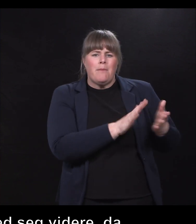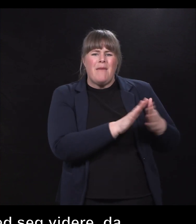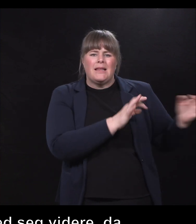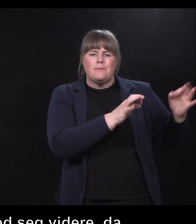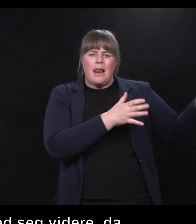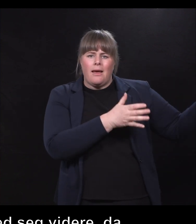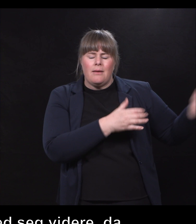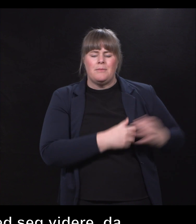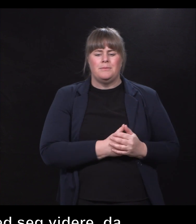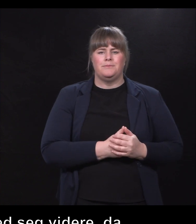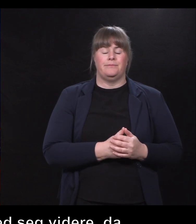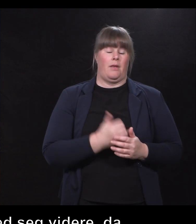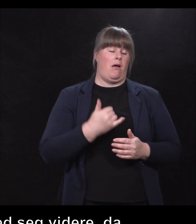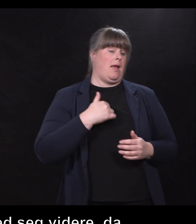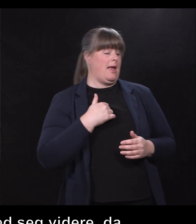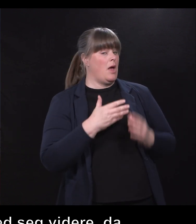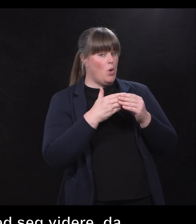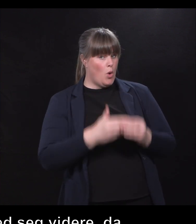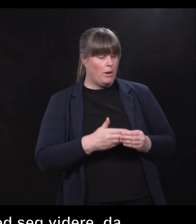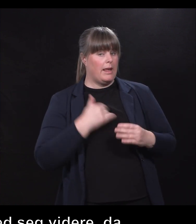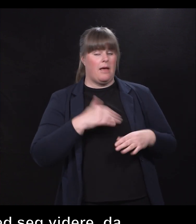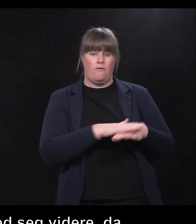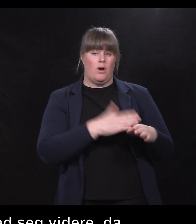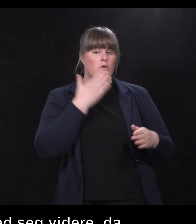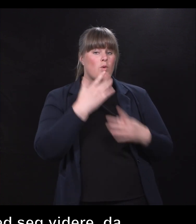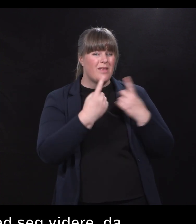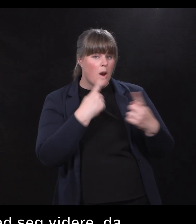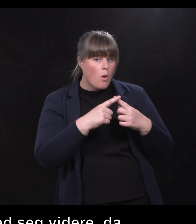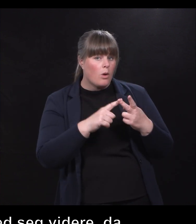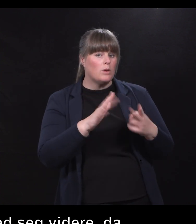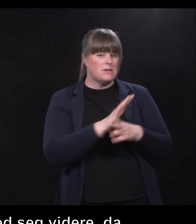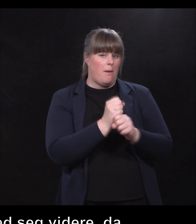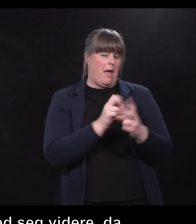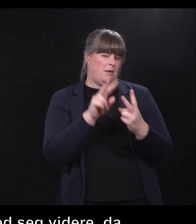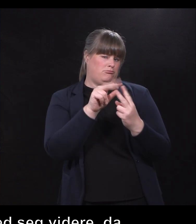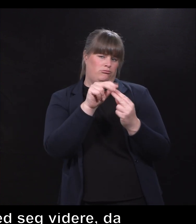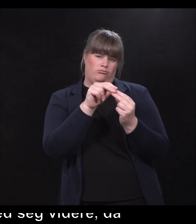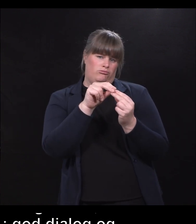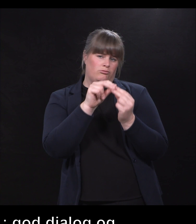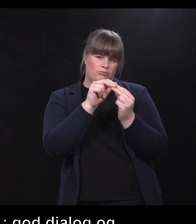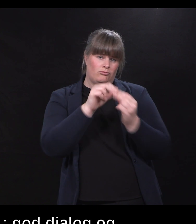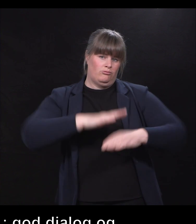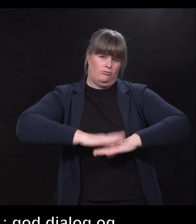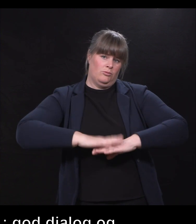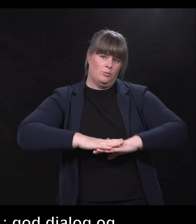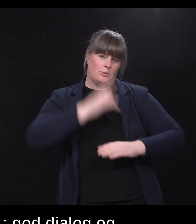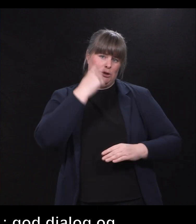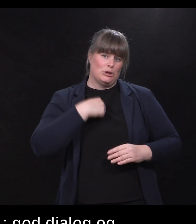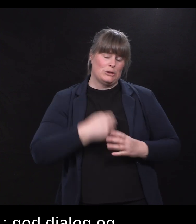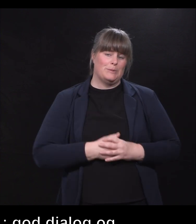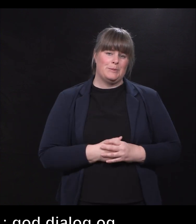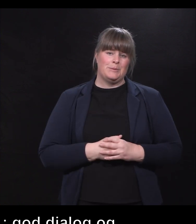Nei, jeg er enig. Jeg føler god dialog og samarbeid, det er det som skal ta oss langt. Gjør det.